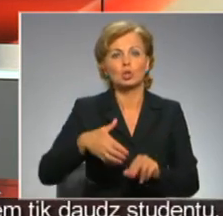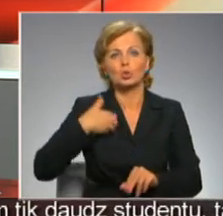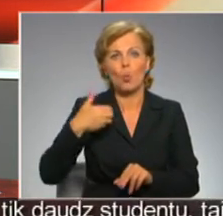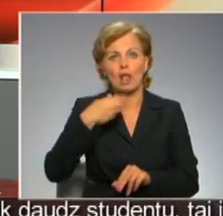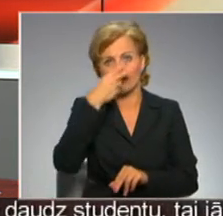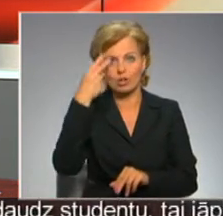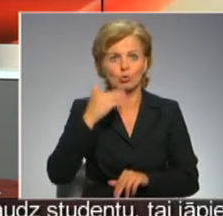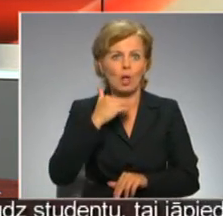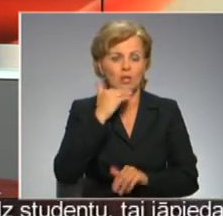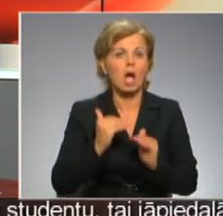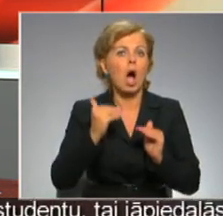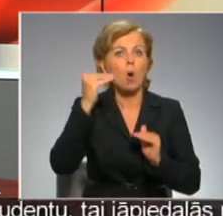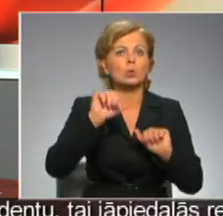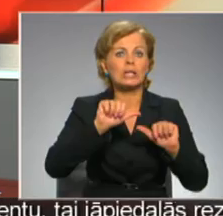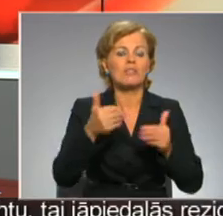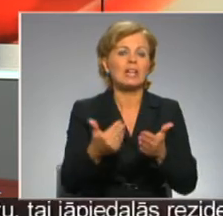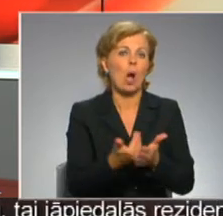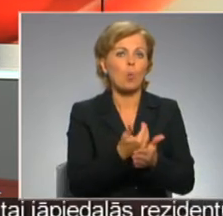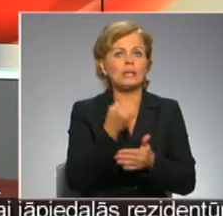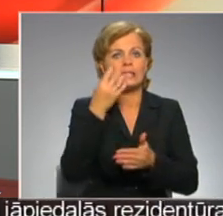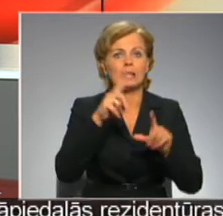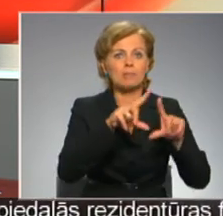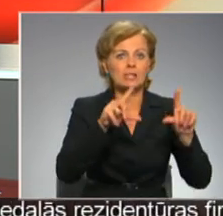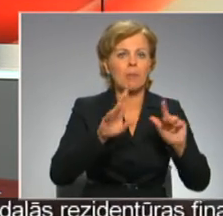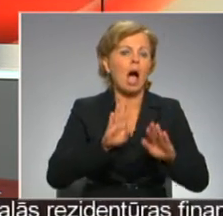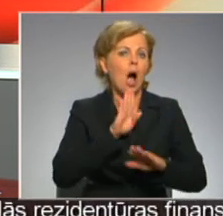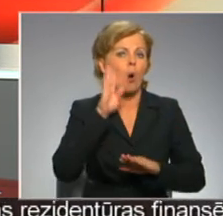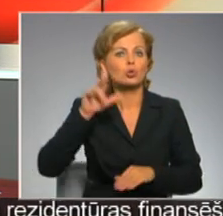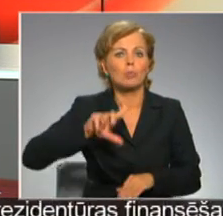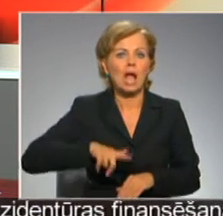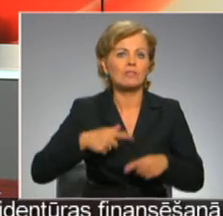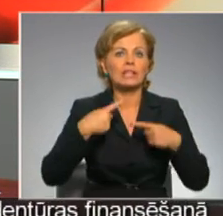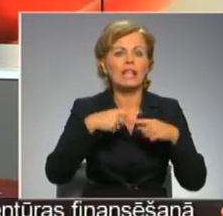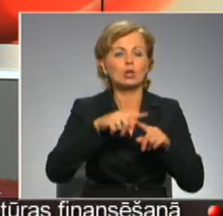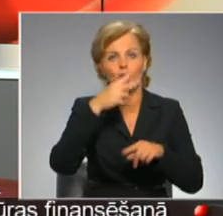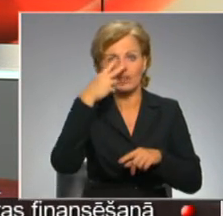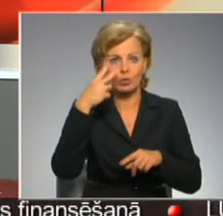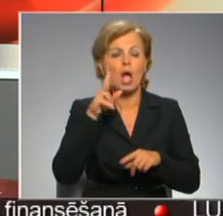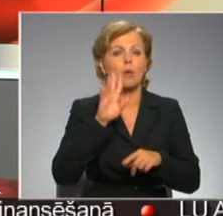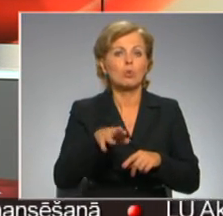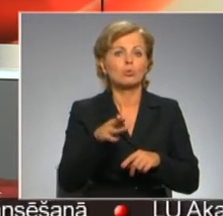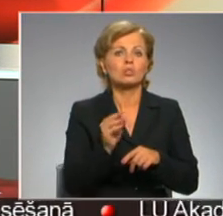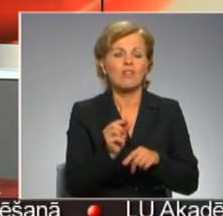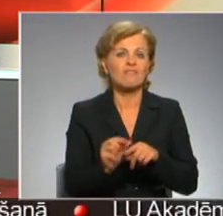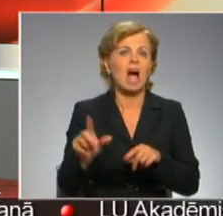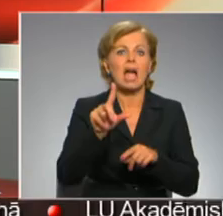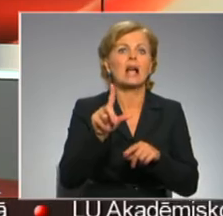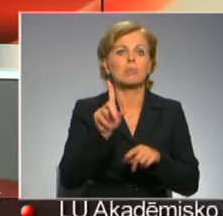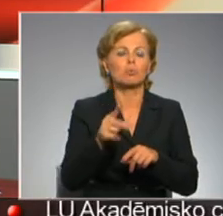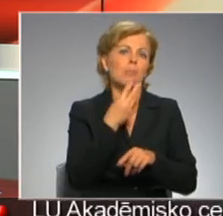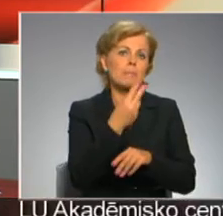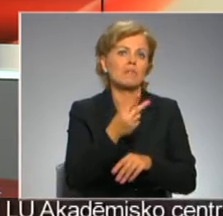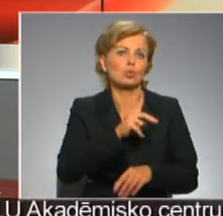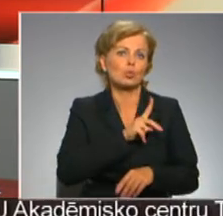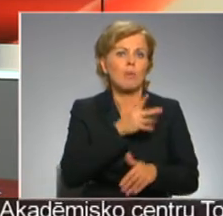Augstskola izveidojusi jaunu izglītības iestādi. Austrum Latvijas tehnoloģija vidusskola, kurā padziļinā tiks pievērst uzmanību matemātikas